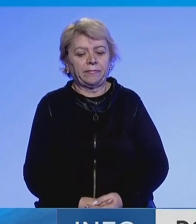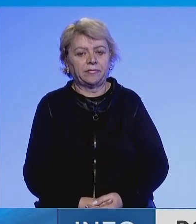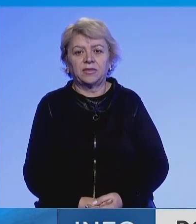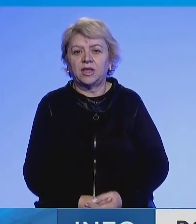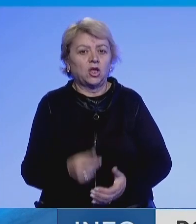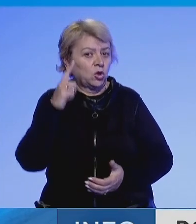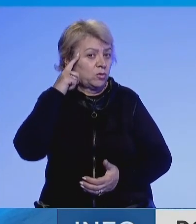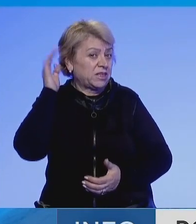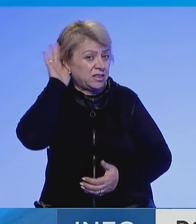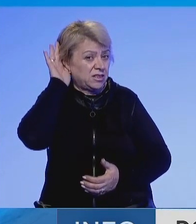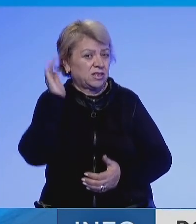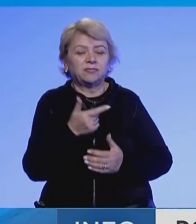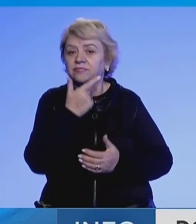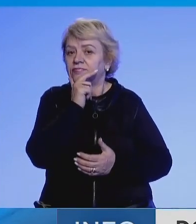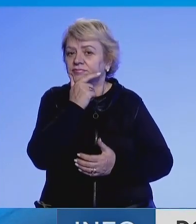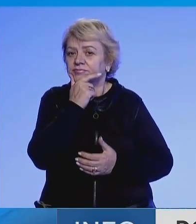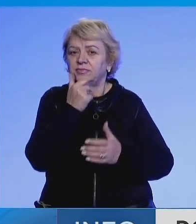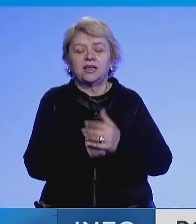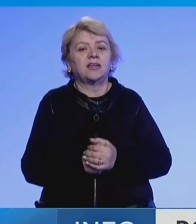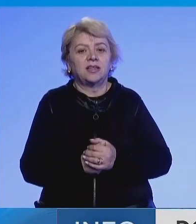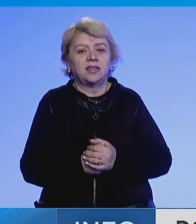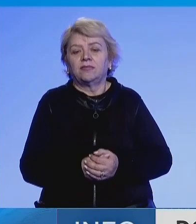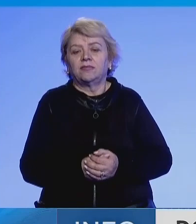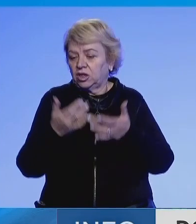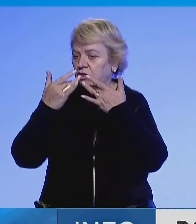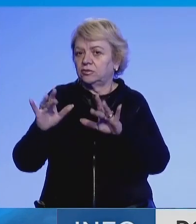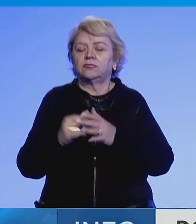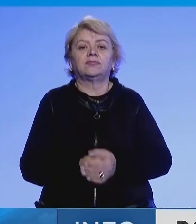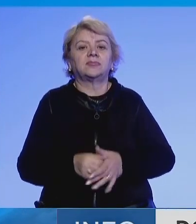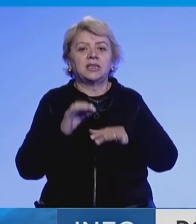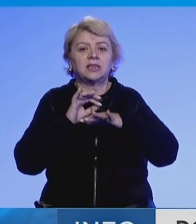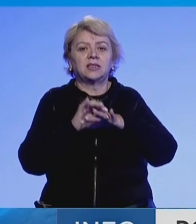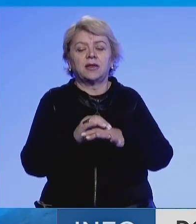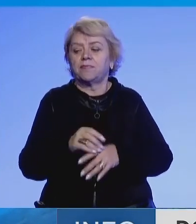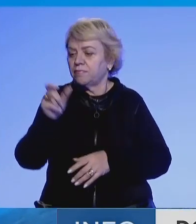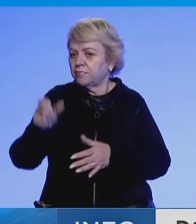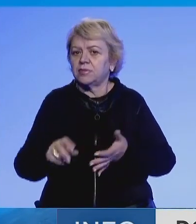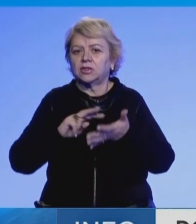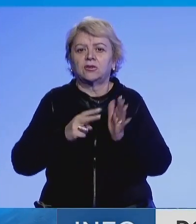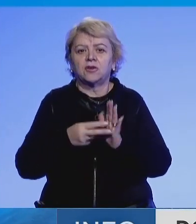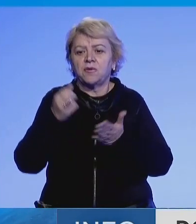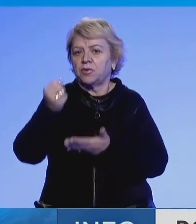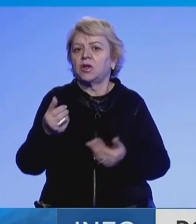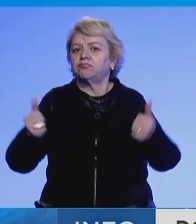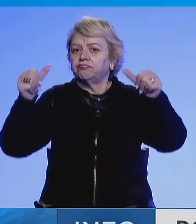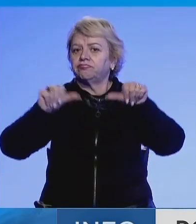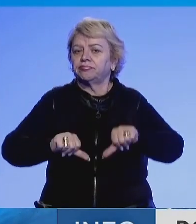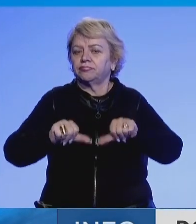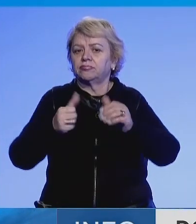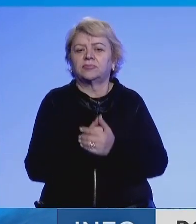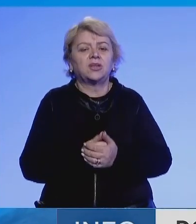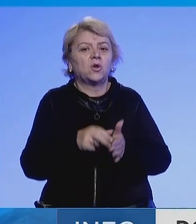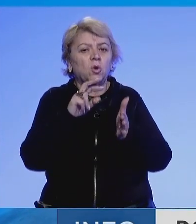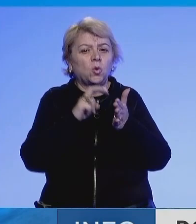Kreministri e mbretri së bashkuar, Liz Tras, ka dhëndorheqen si lidere partijës konservatore pas një bugjetit dështuar të ulljes të